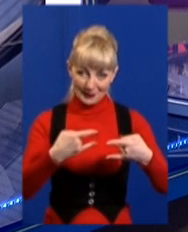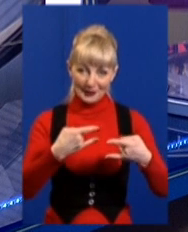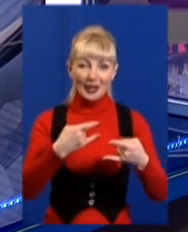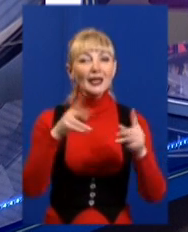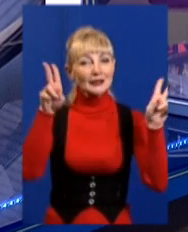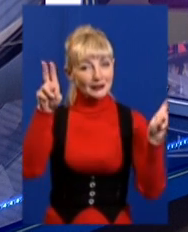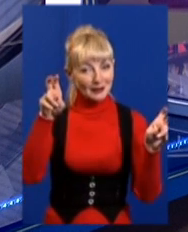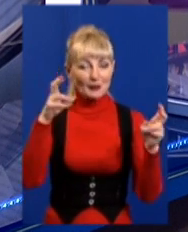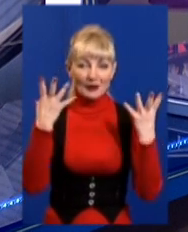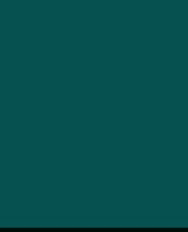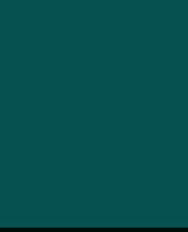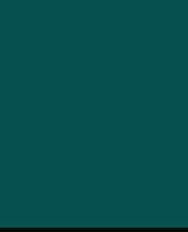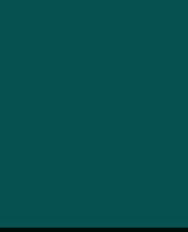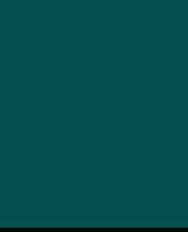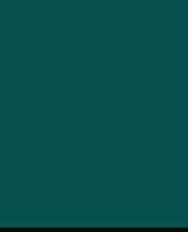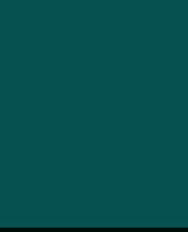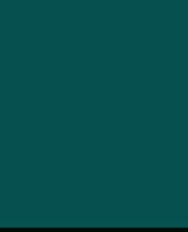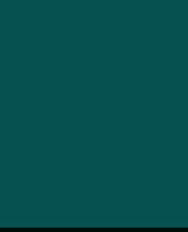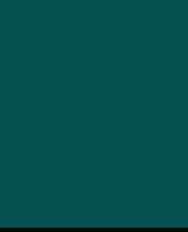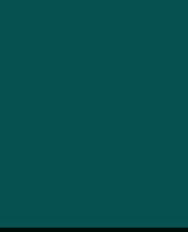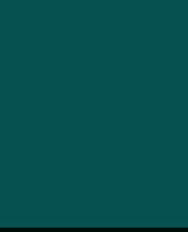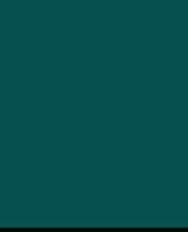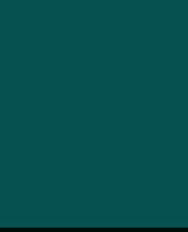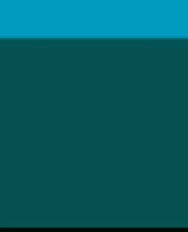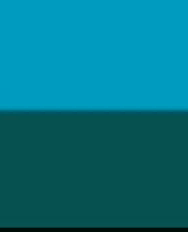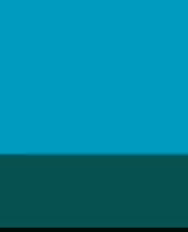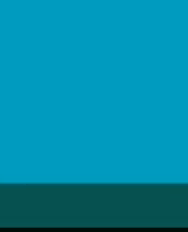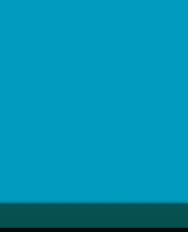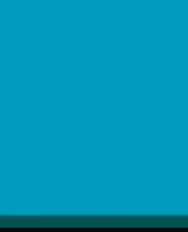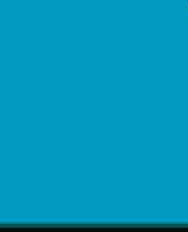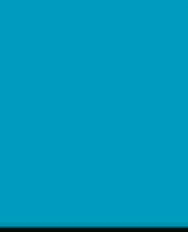програма «Тема дня». Дякую. Дякую.